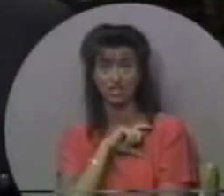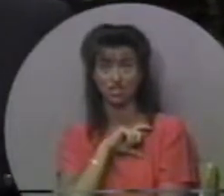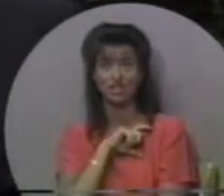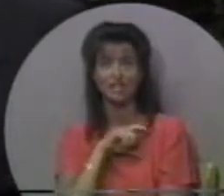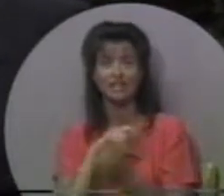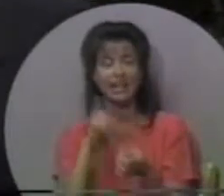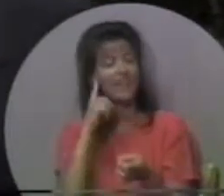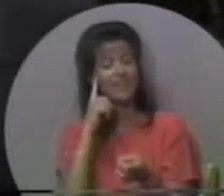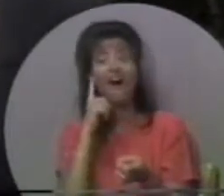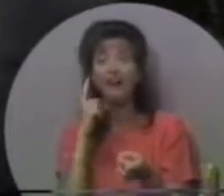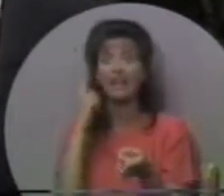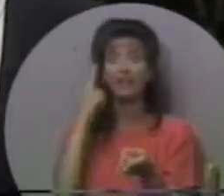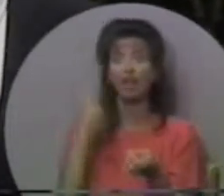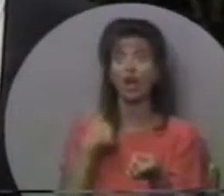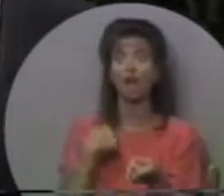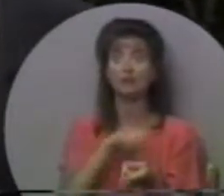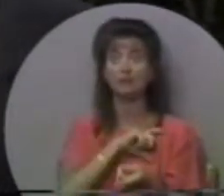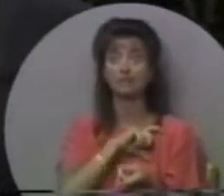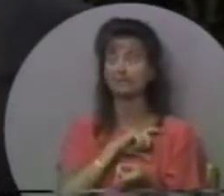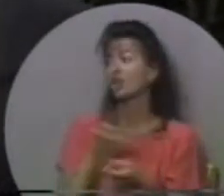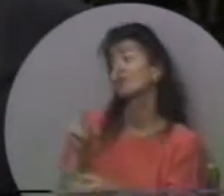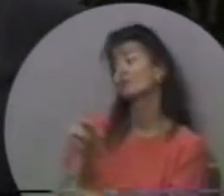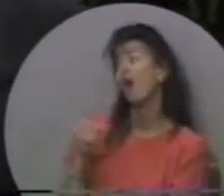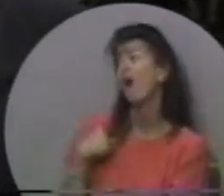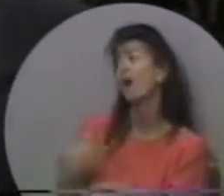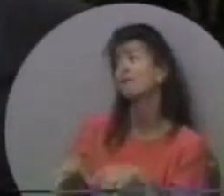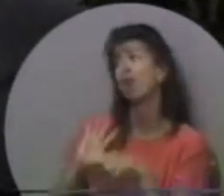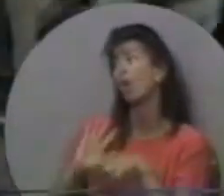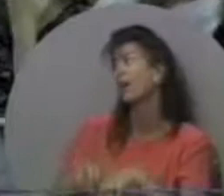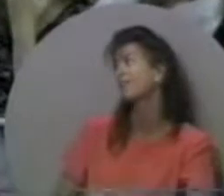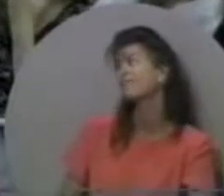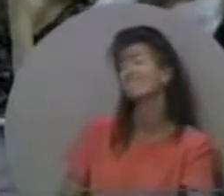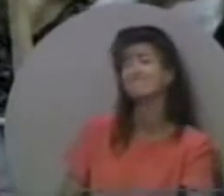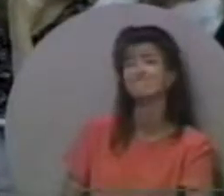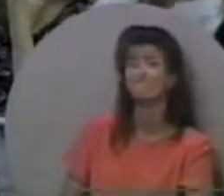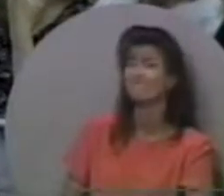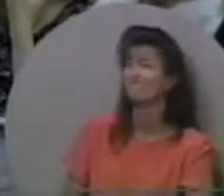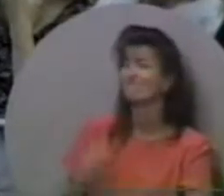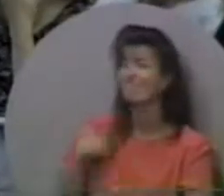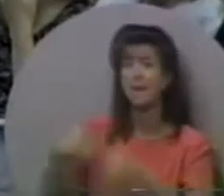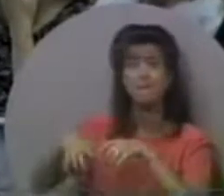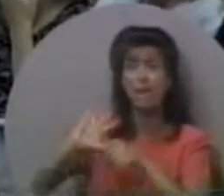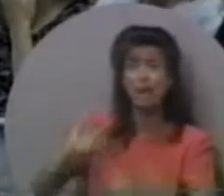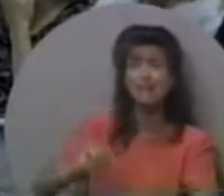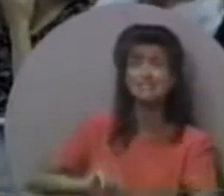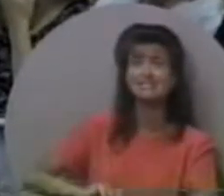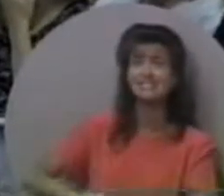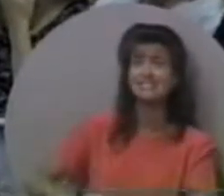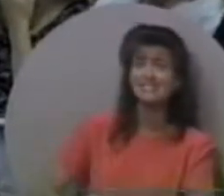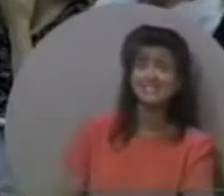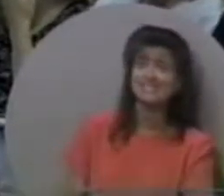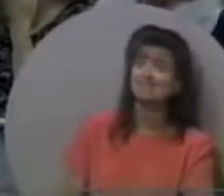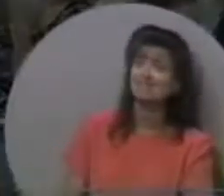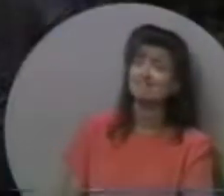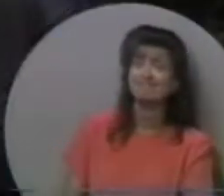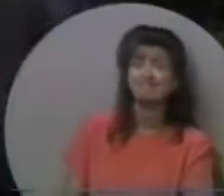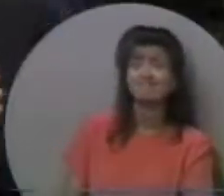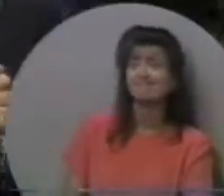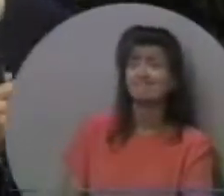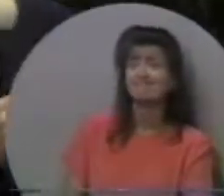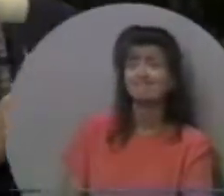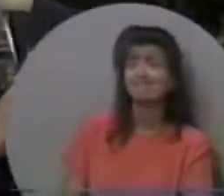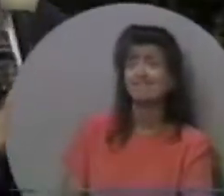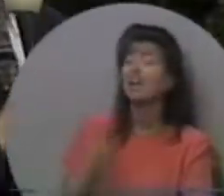що я є поліцейський. І я сказав, не, не, я просто порушив правду. І я